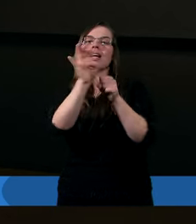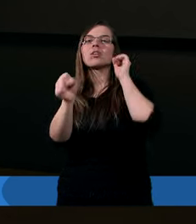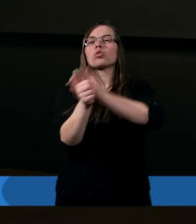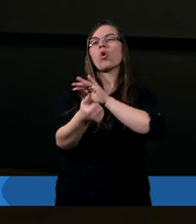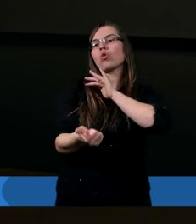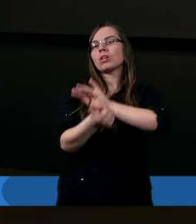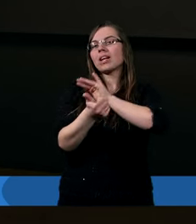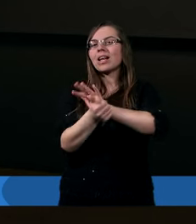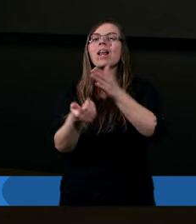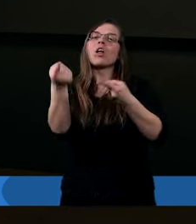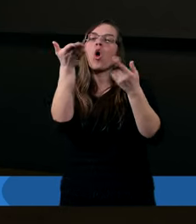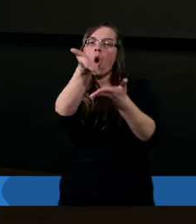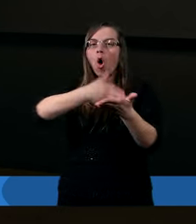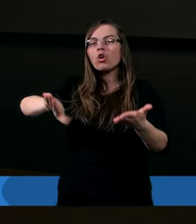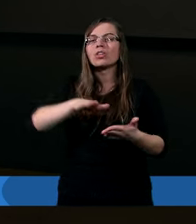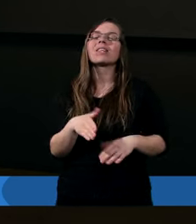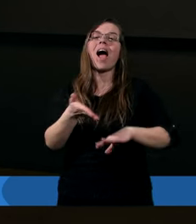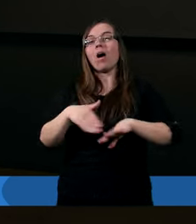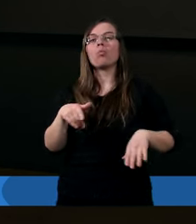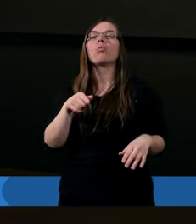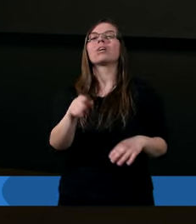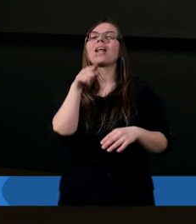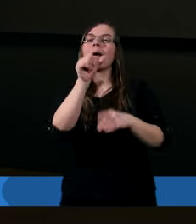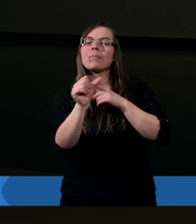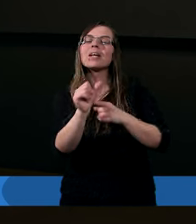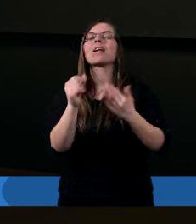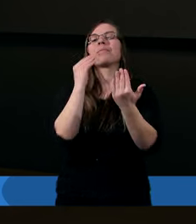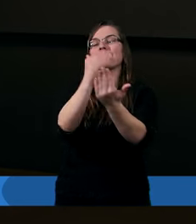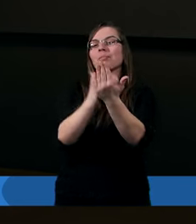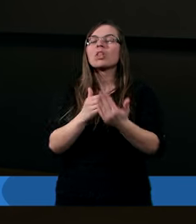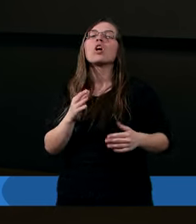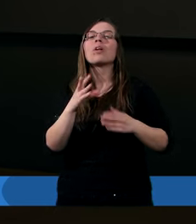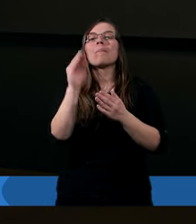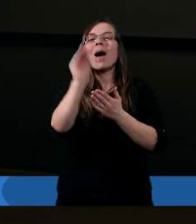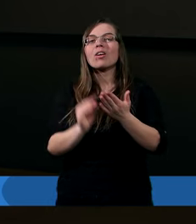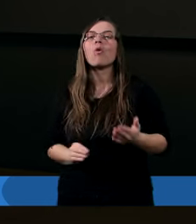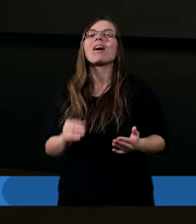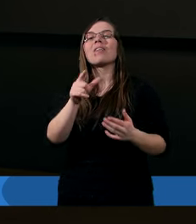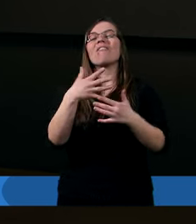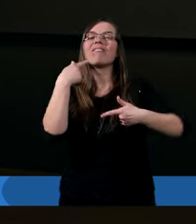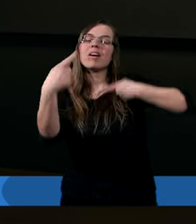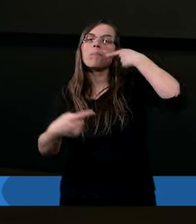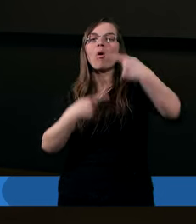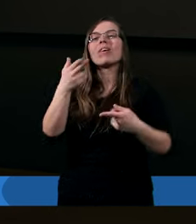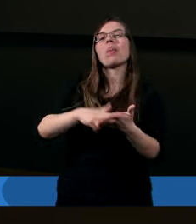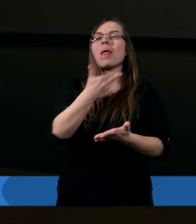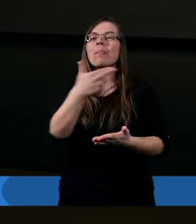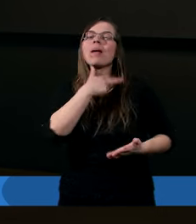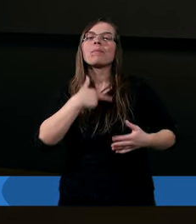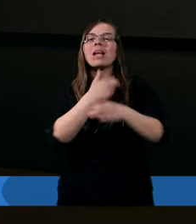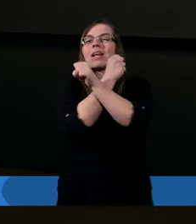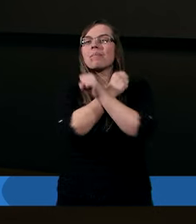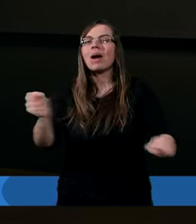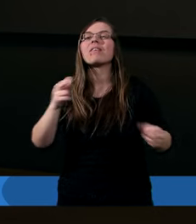16 rozdziału. Tam jest takie skomasowanie wielu wypowiedzi naszego Zbawiciela